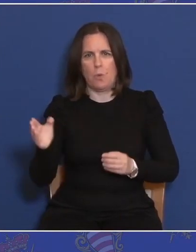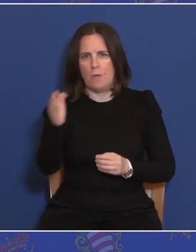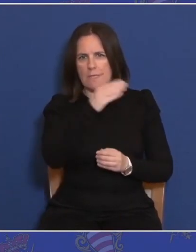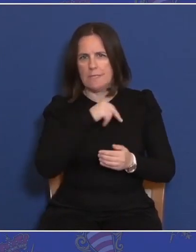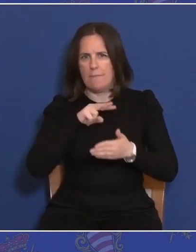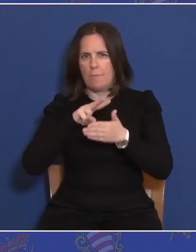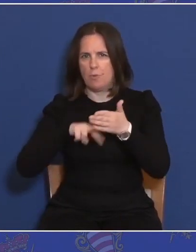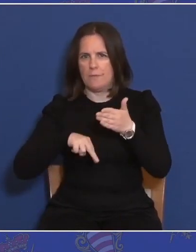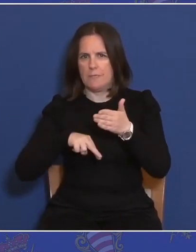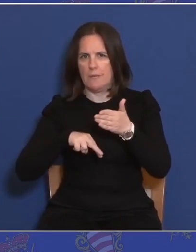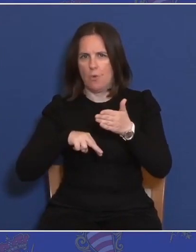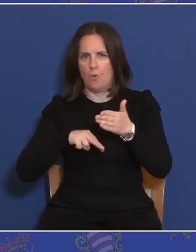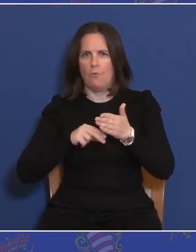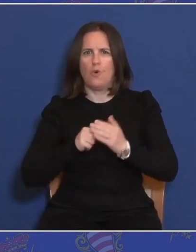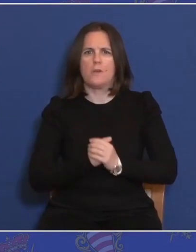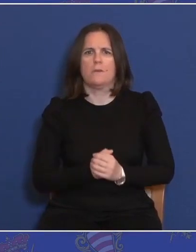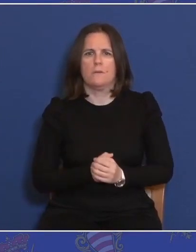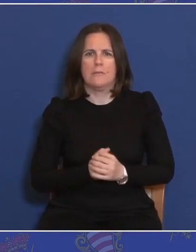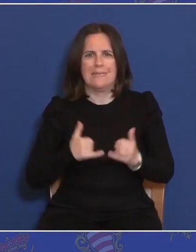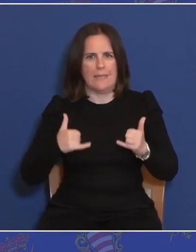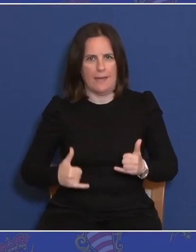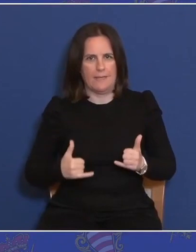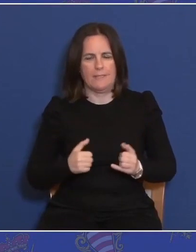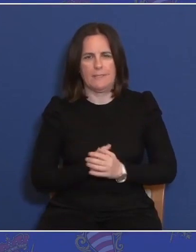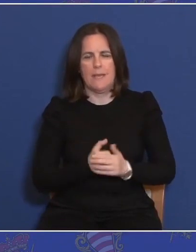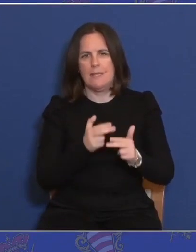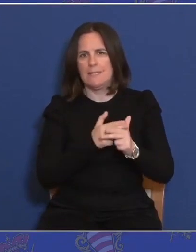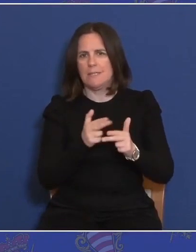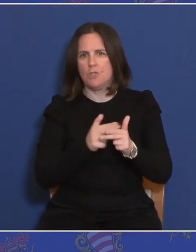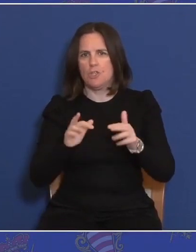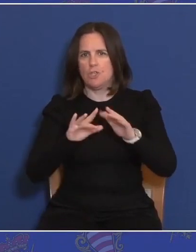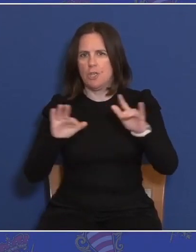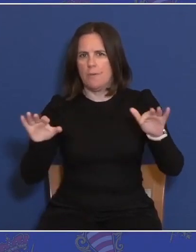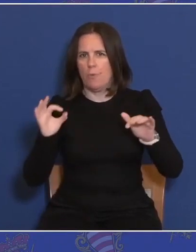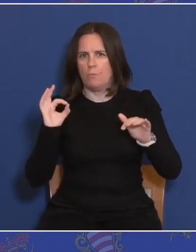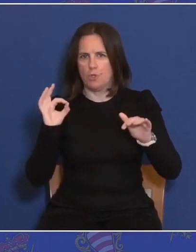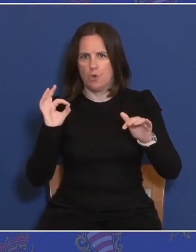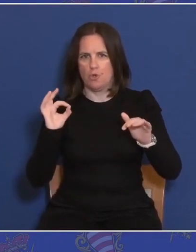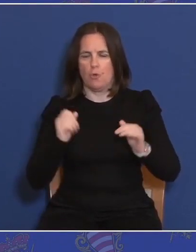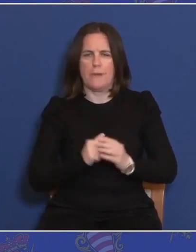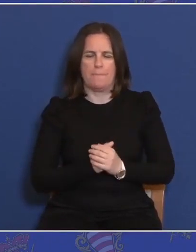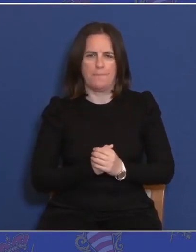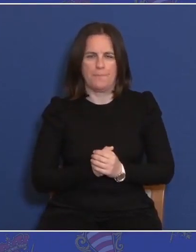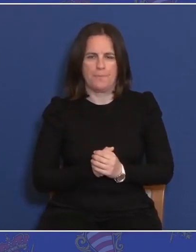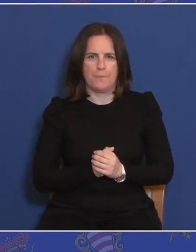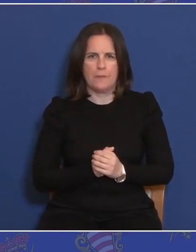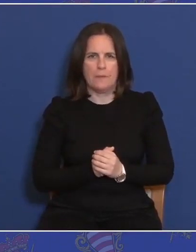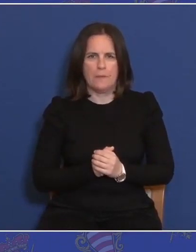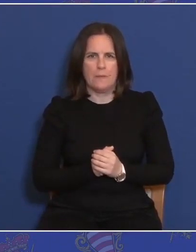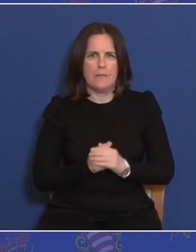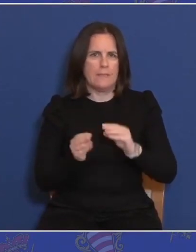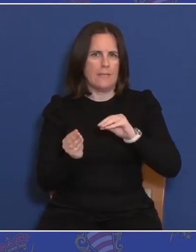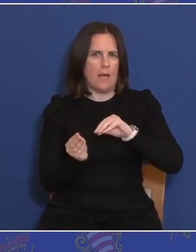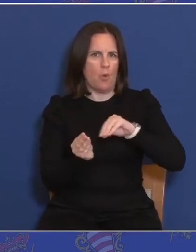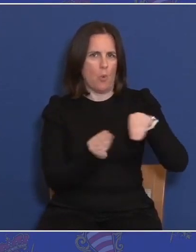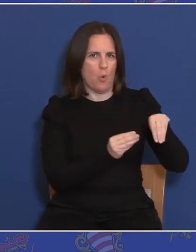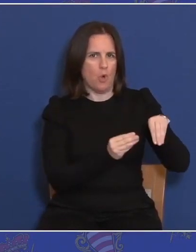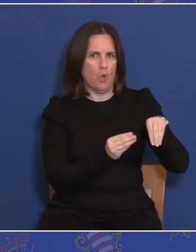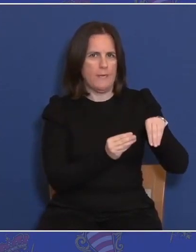potpisala ugovor danas, ja mislim, za čišćenje pomorskog dobra i tako dalje, da ukloni,